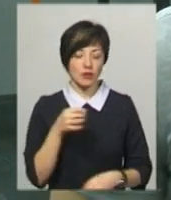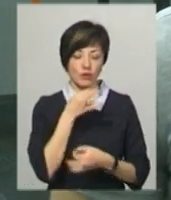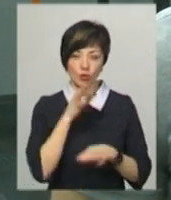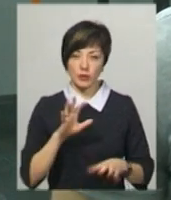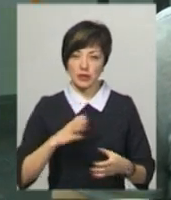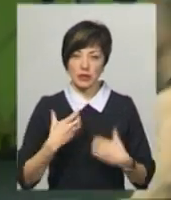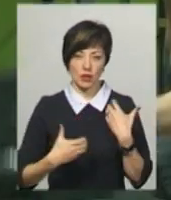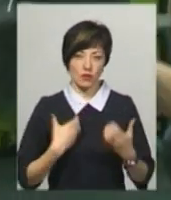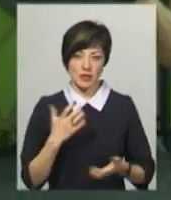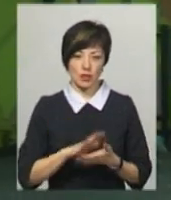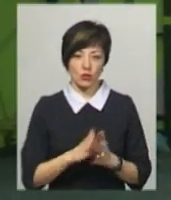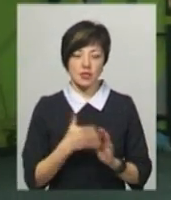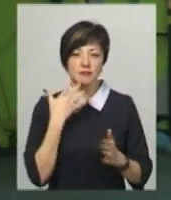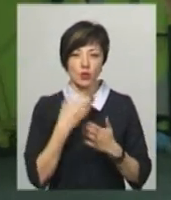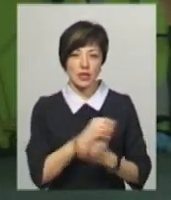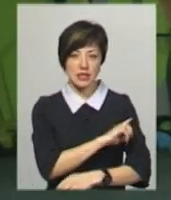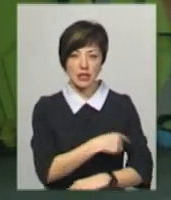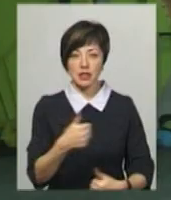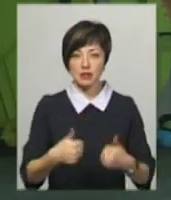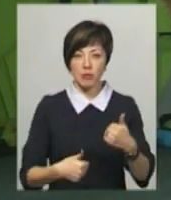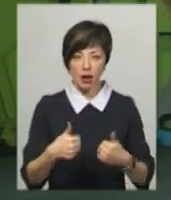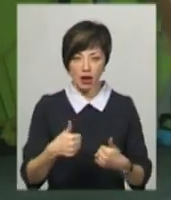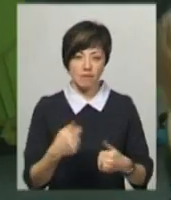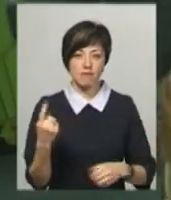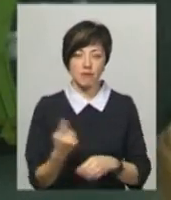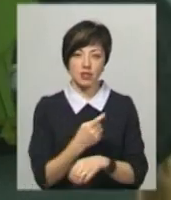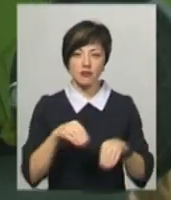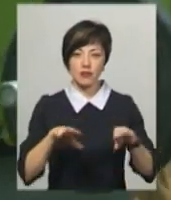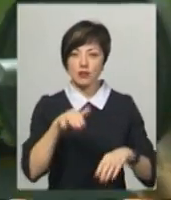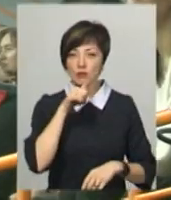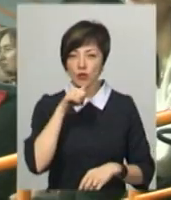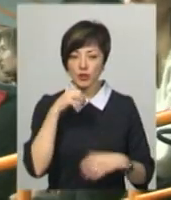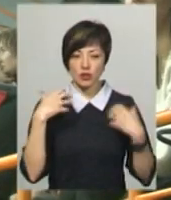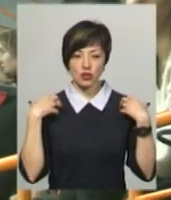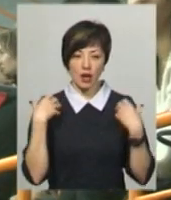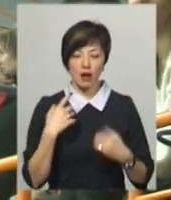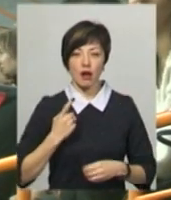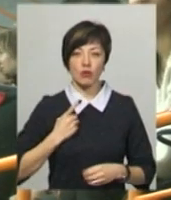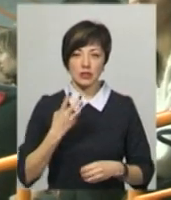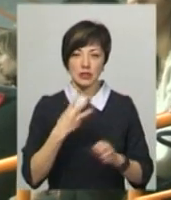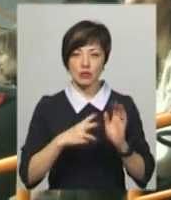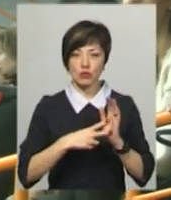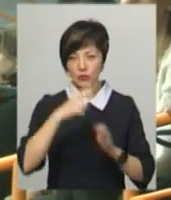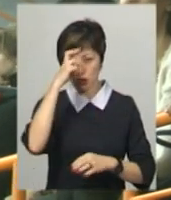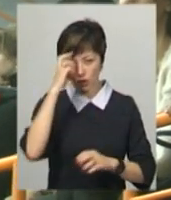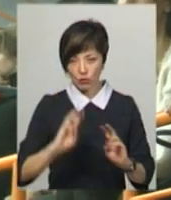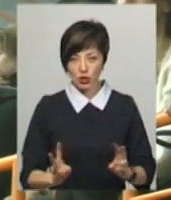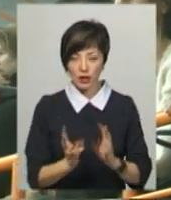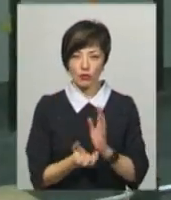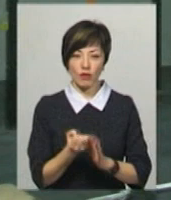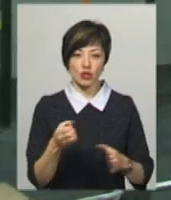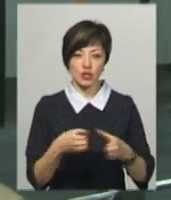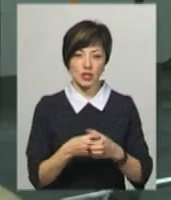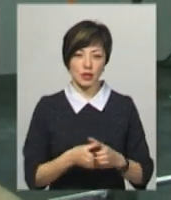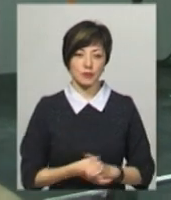стресовій ситуації. Свої власні сили на змаганнях з кросфіту вперше вирішив спробувати начальник караулу 37-ї державної пожежної рятувальної